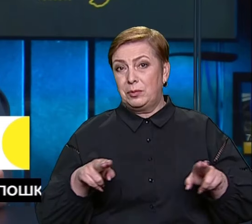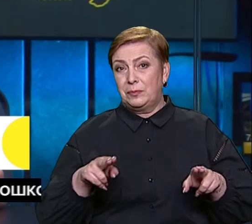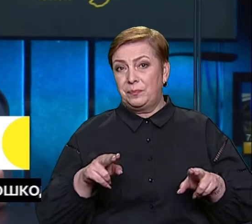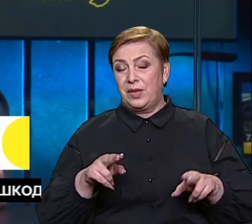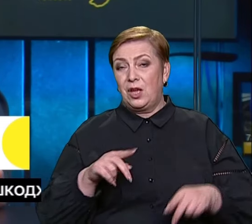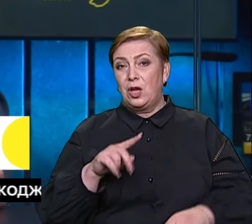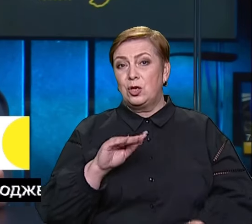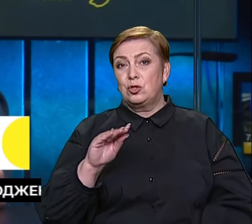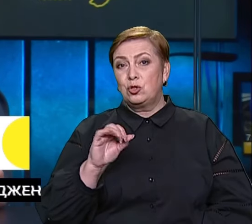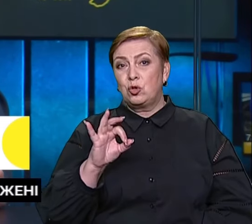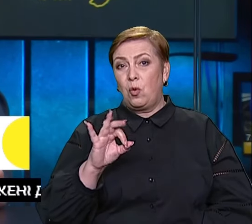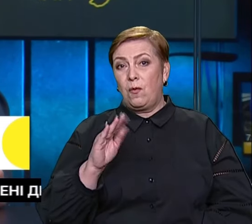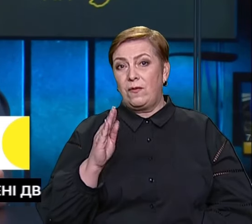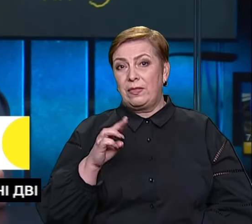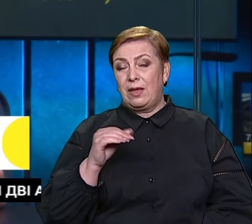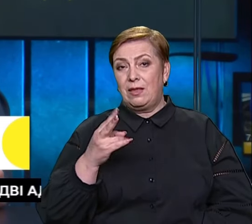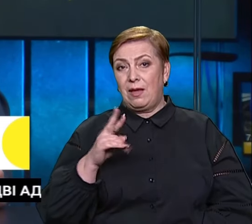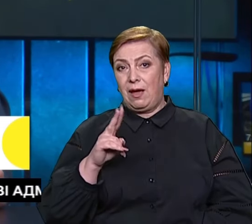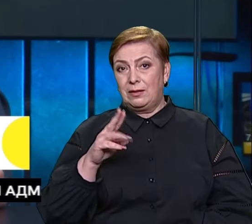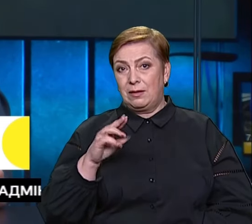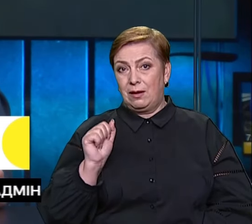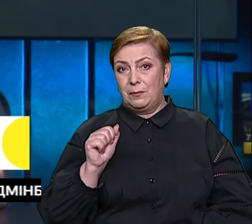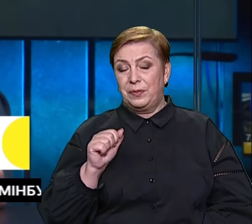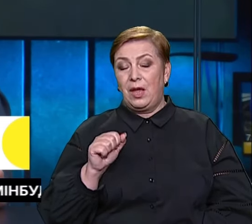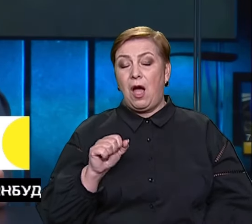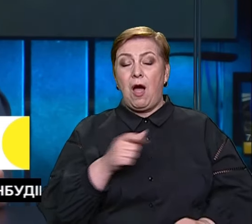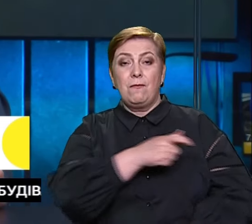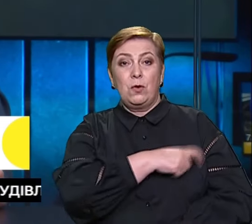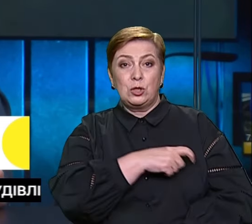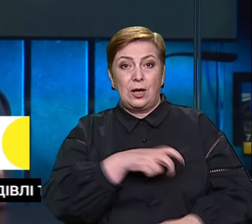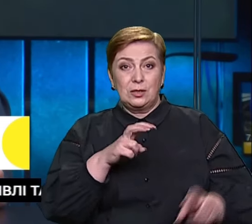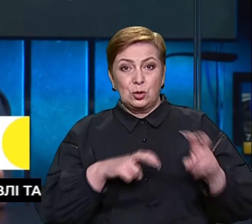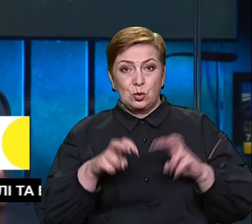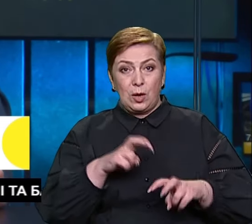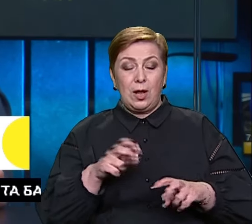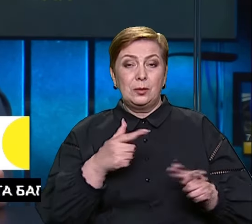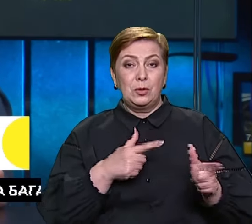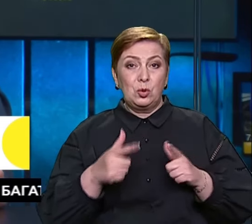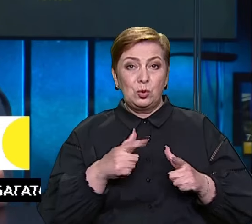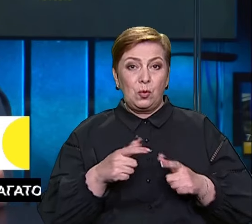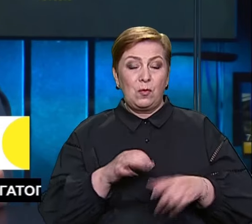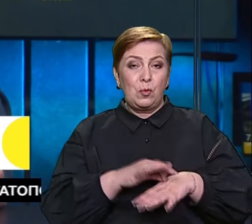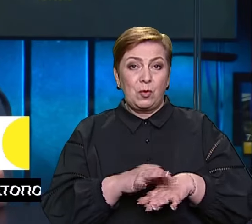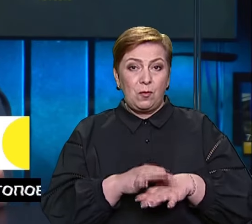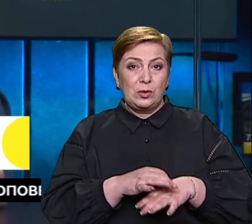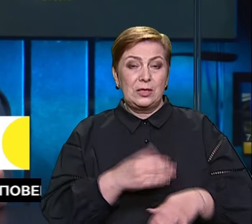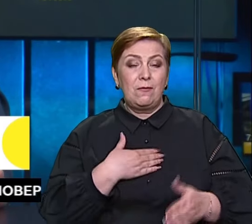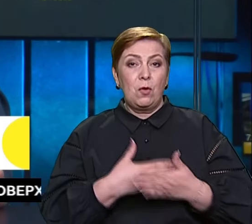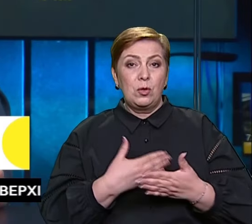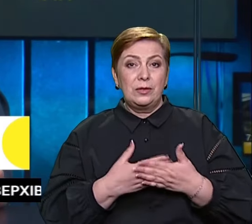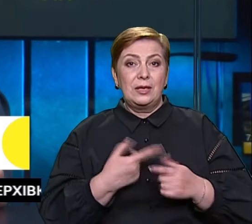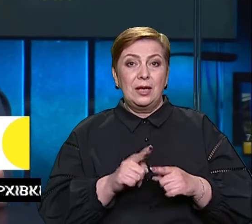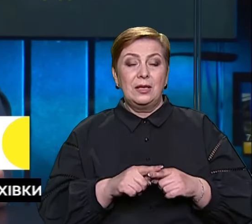«вожатих» шукають з-поміж молодих колаборантів і підготовку ведуть так звані волонтери з Росії, які надають інструкції,